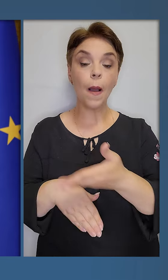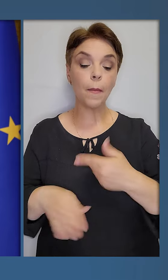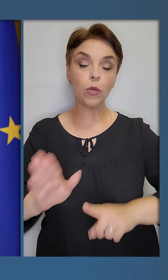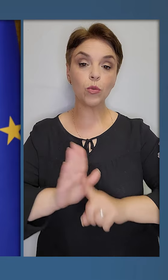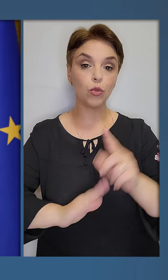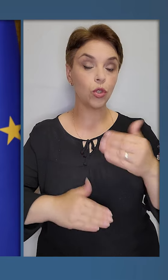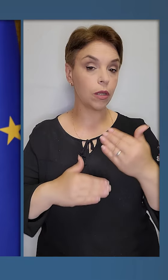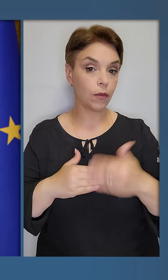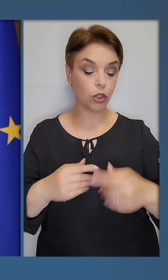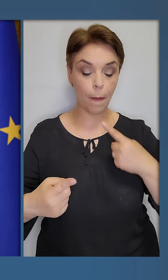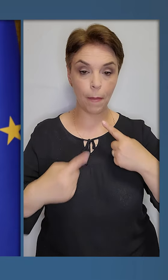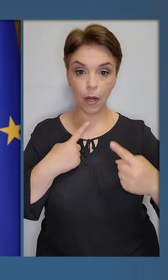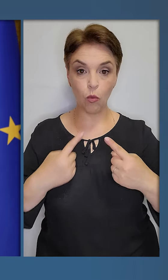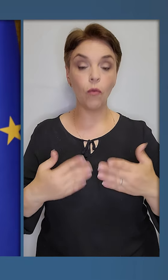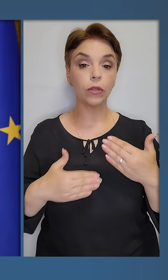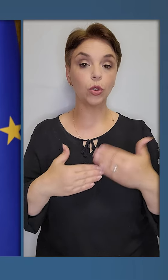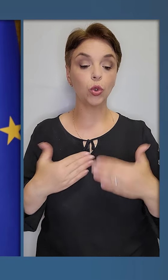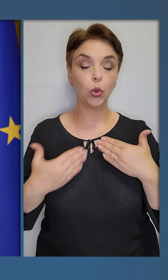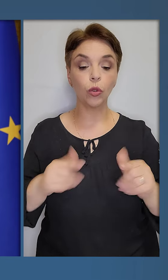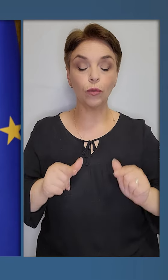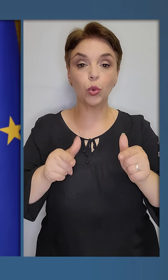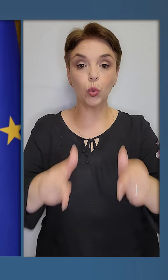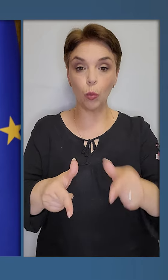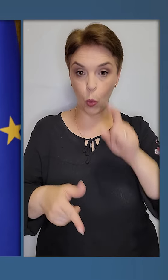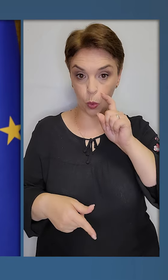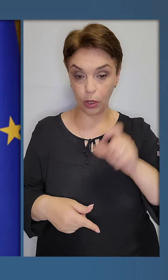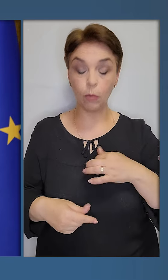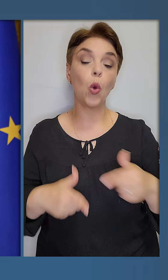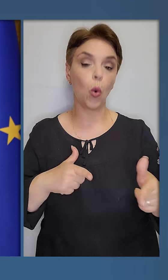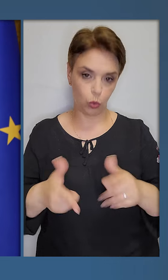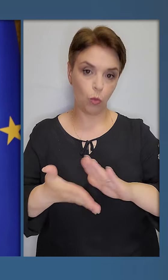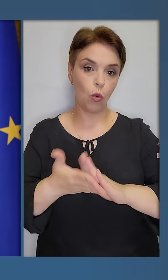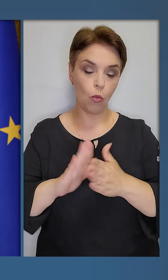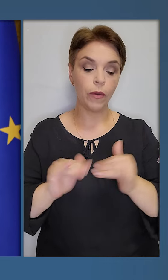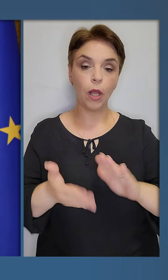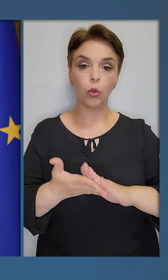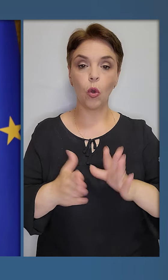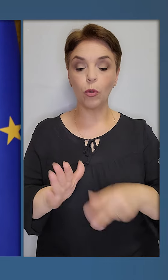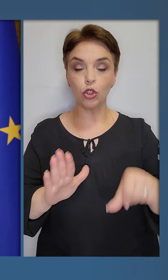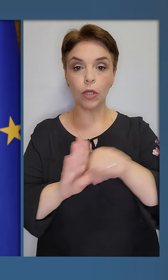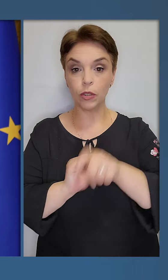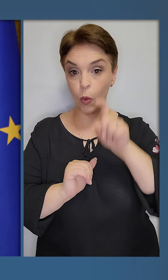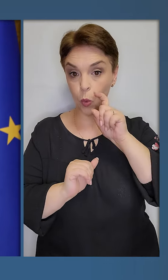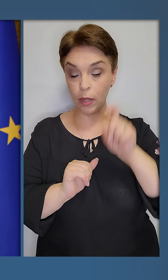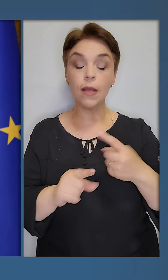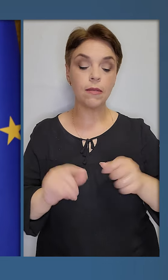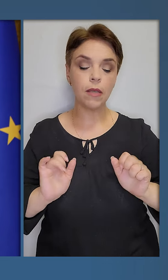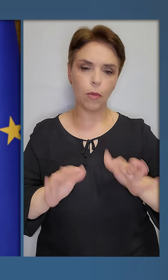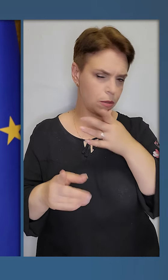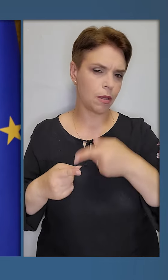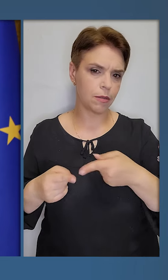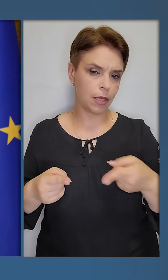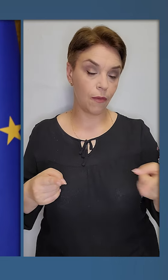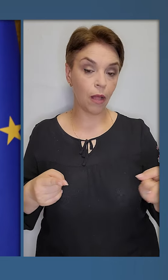розпочали вже перемовини щодо вступу України. Ми готуємо умови для договору про членство України. Це процес